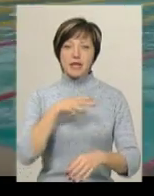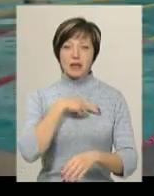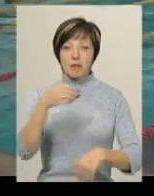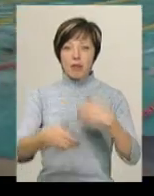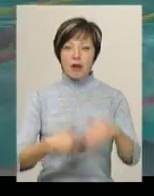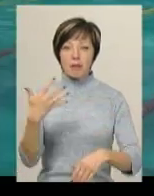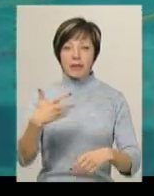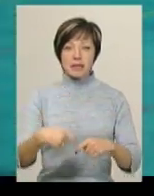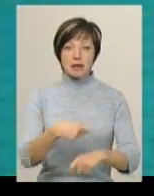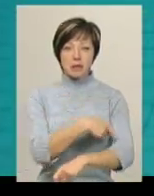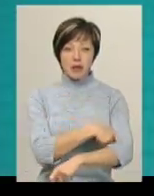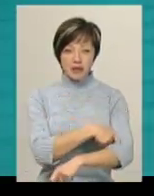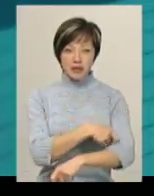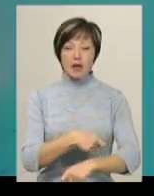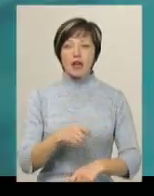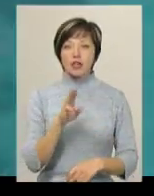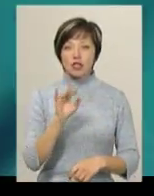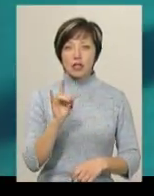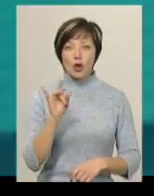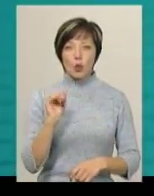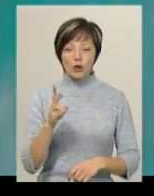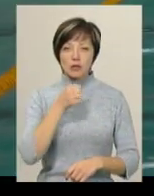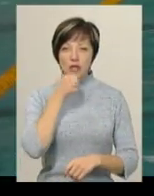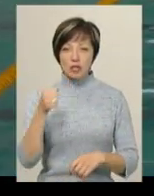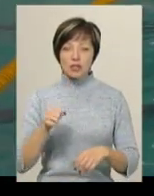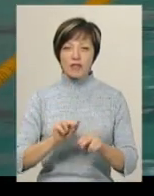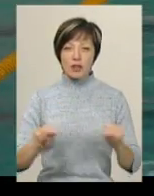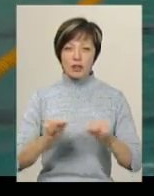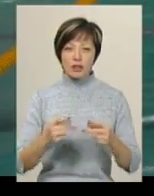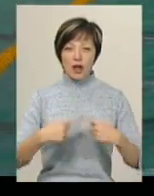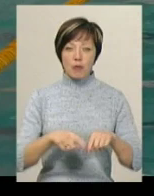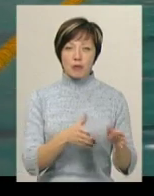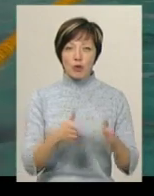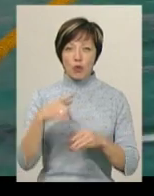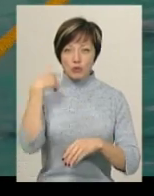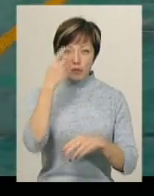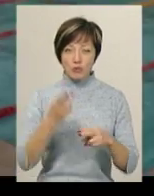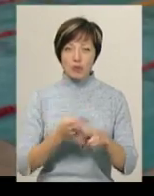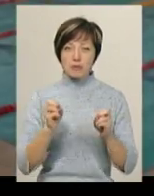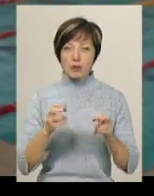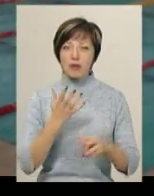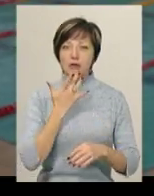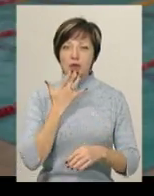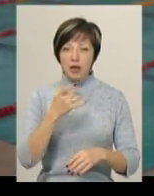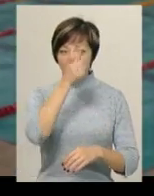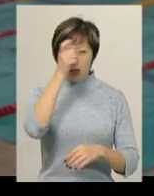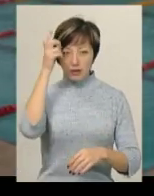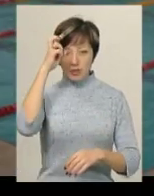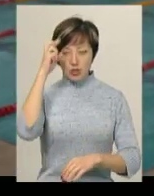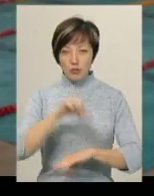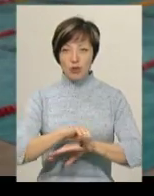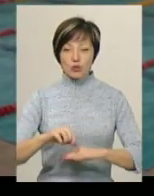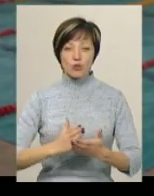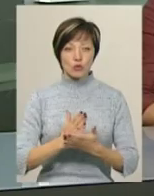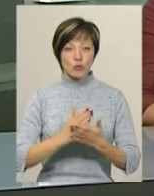дистанції 50 метрів брасом. Віктор Шенкарук – старший викладач кафедри підготовки та особистої безпеки Національної академії Державної